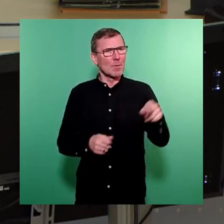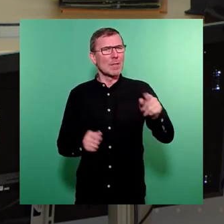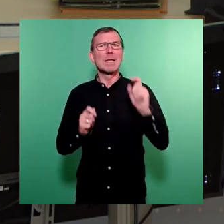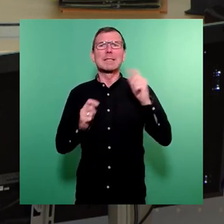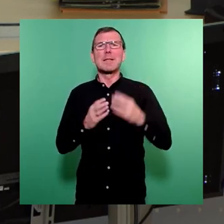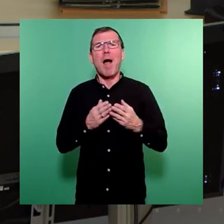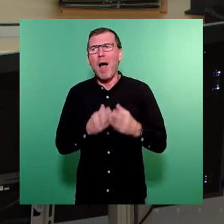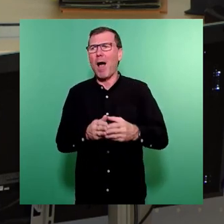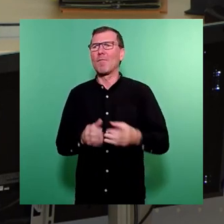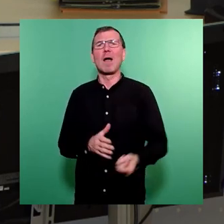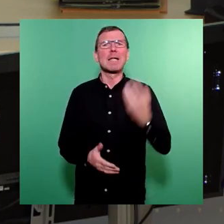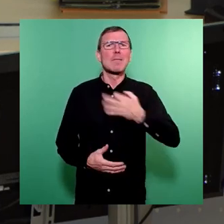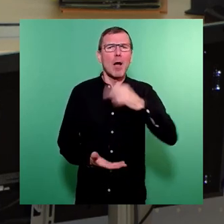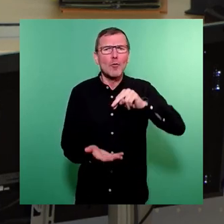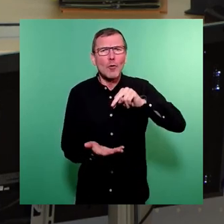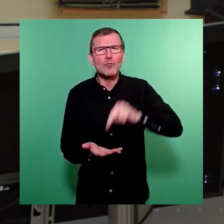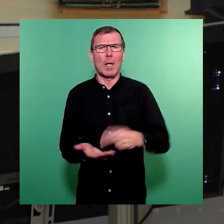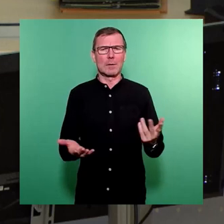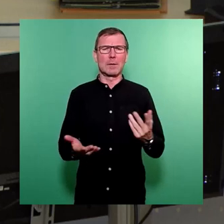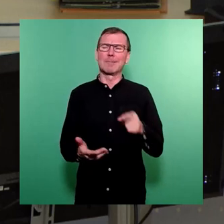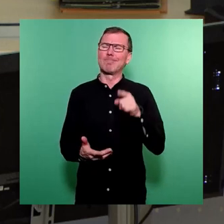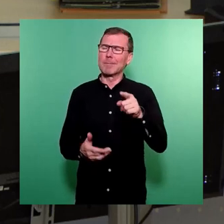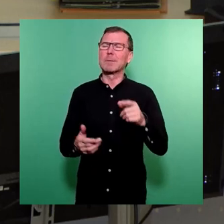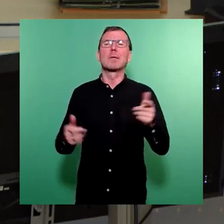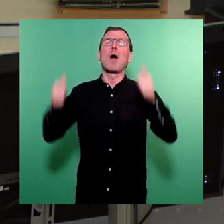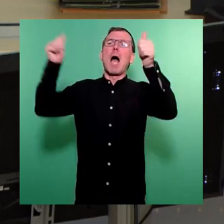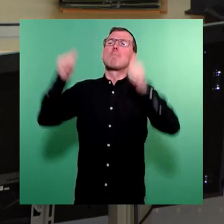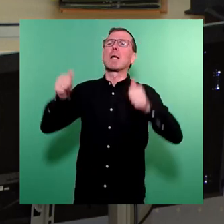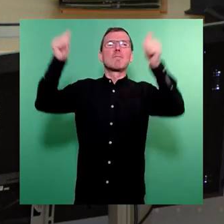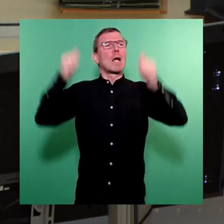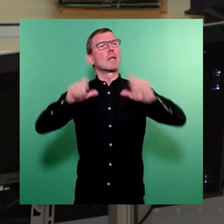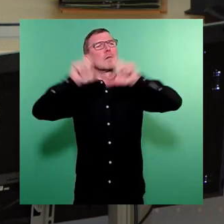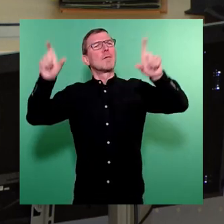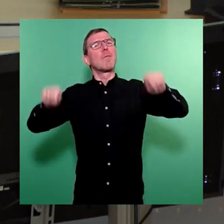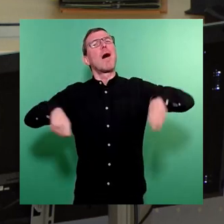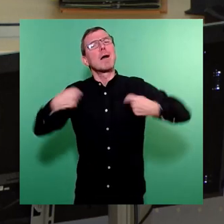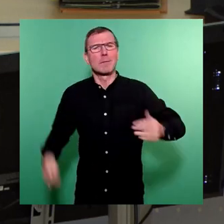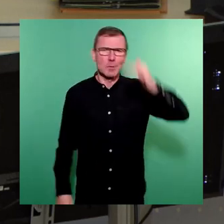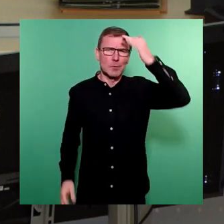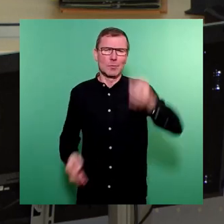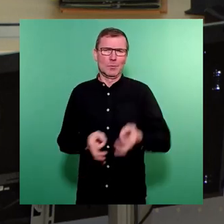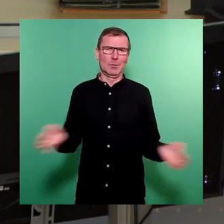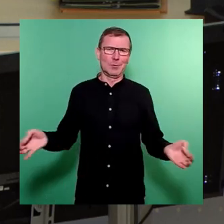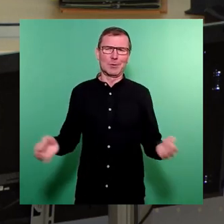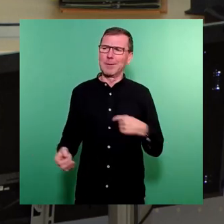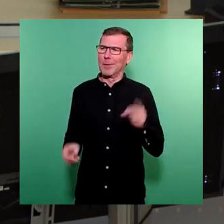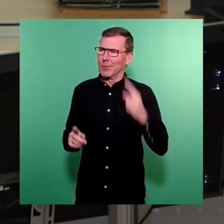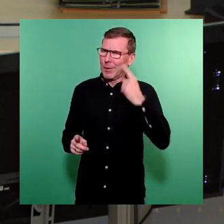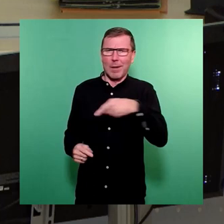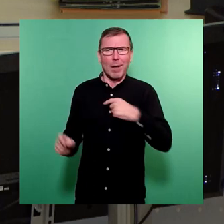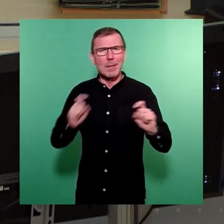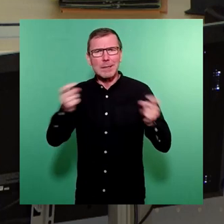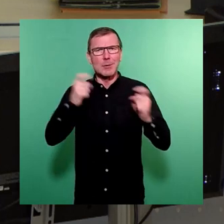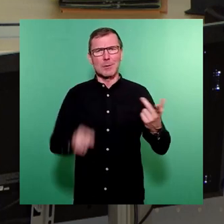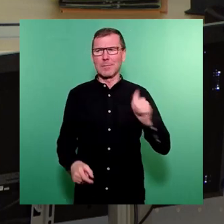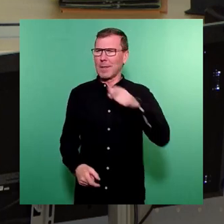zum Klimanotstand oder zum Nazinotstand sind plakativ. Die haben unserer Stadt nicht viel gebracht. Es sind Dinge, die wir im Stadtrat diskutieren, die aber die meisten Bürger